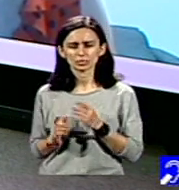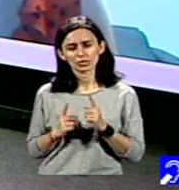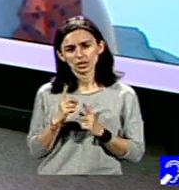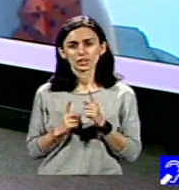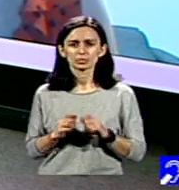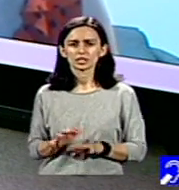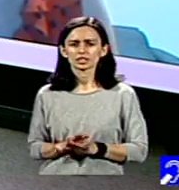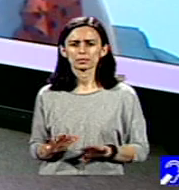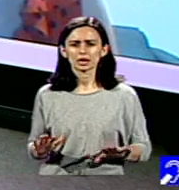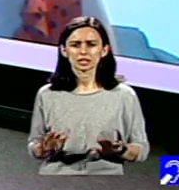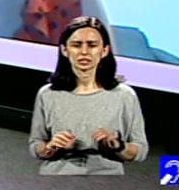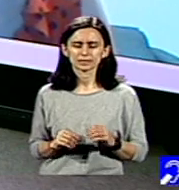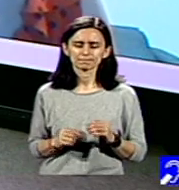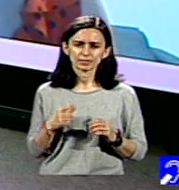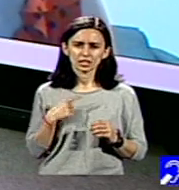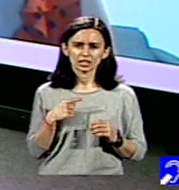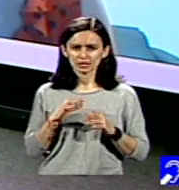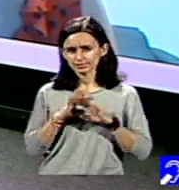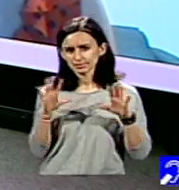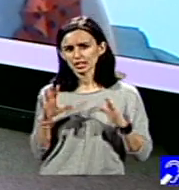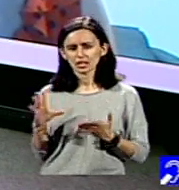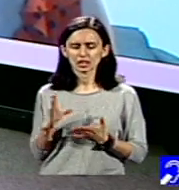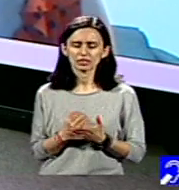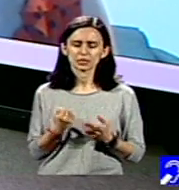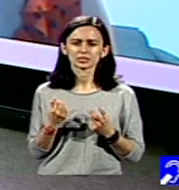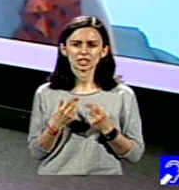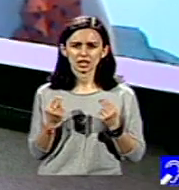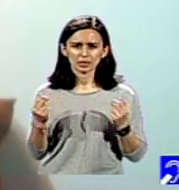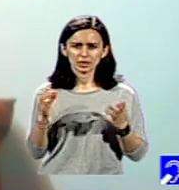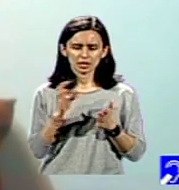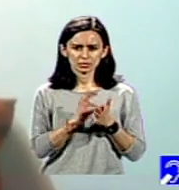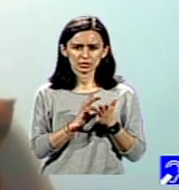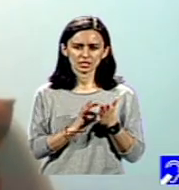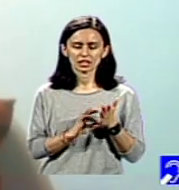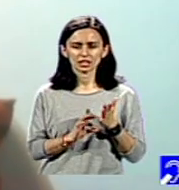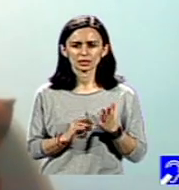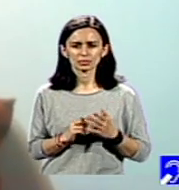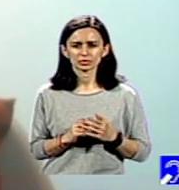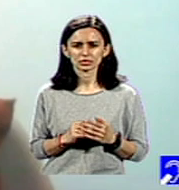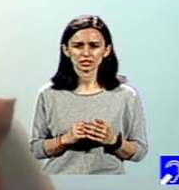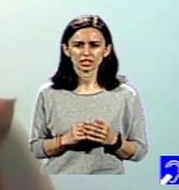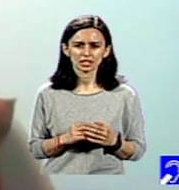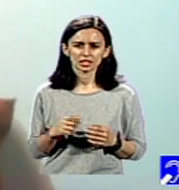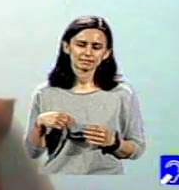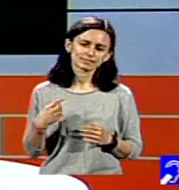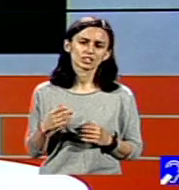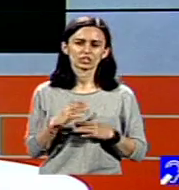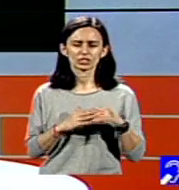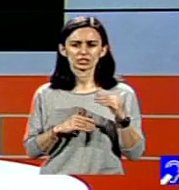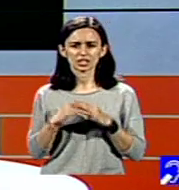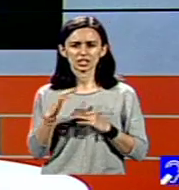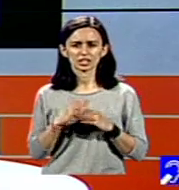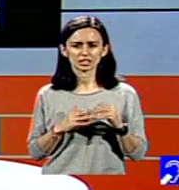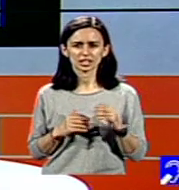bază, este clar că va obține mai multe puncte dincolo de talentul muzicat. propulsat, e